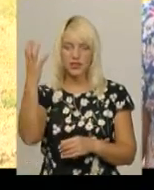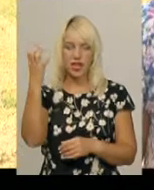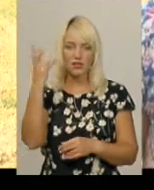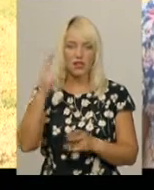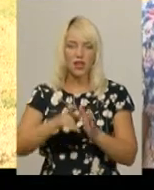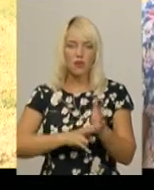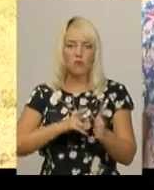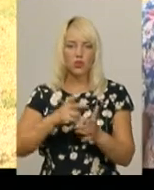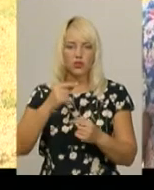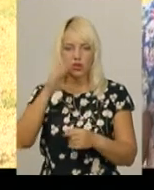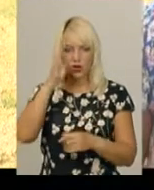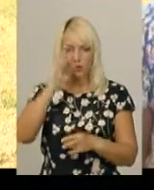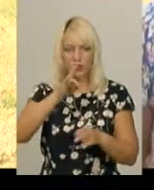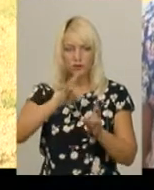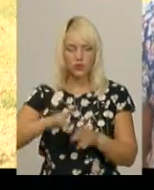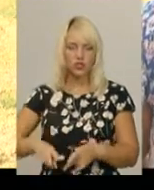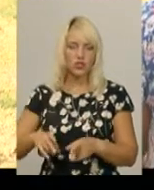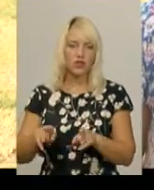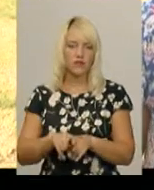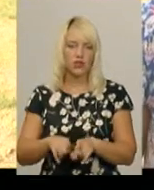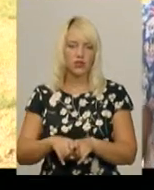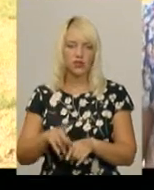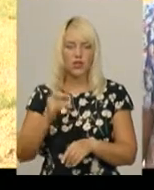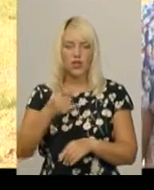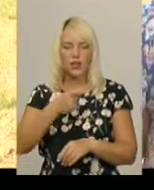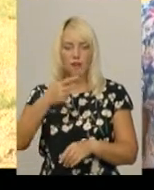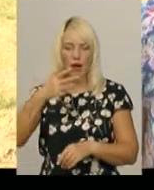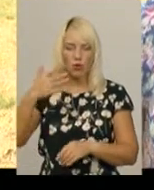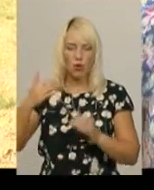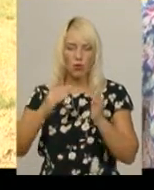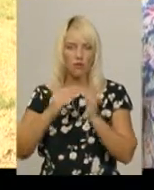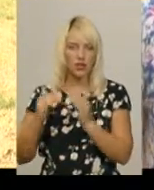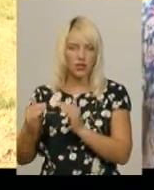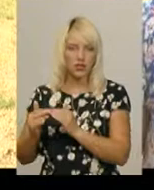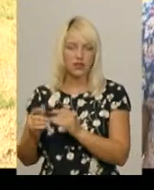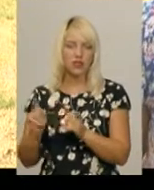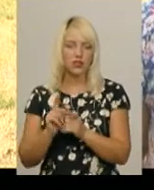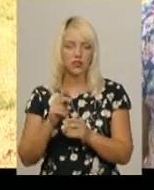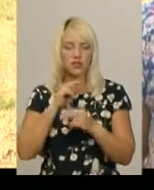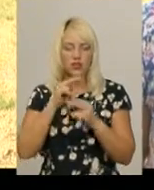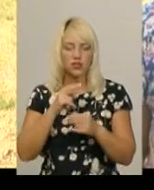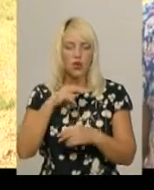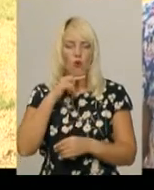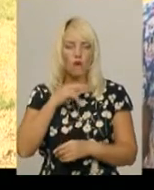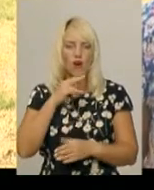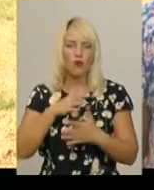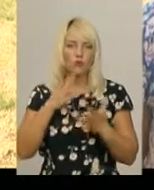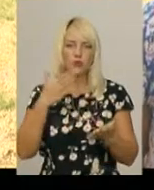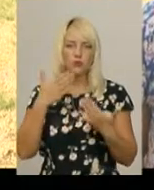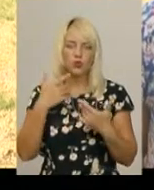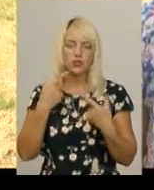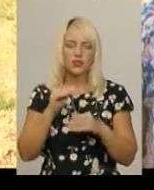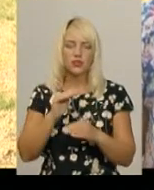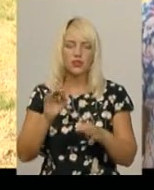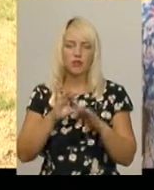поїзді, де хлопець постраждав. Також на багато поверхівках звертайте увагу, більше спілкуйтеся зі своїми дітьми, де вони